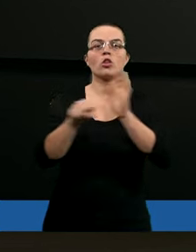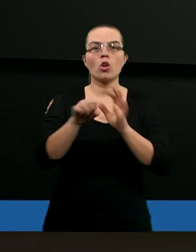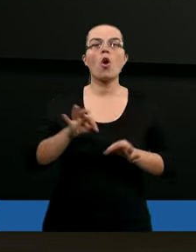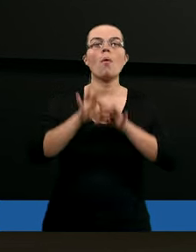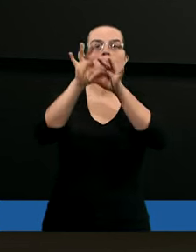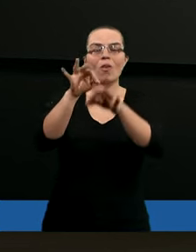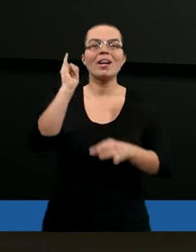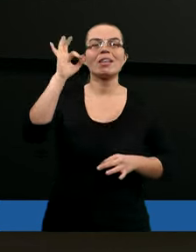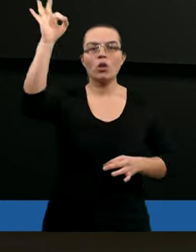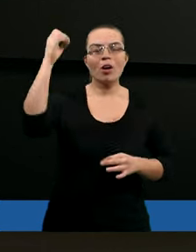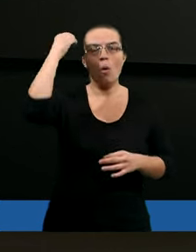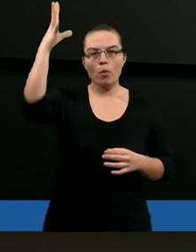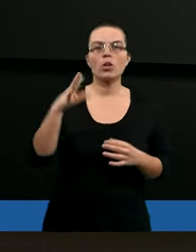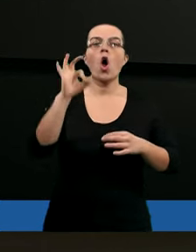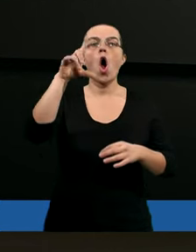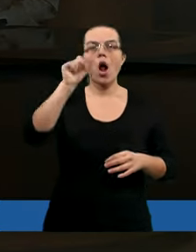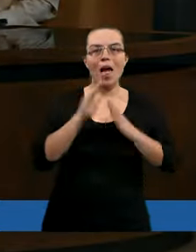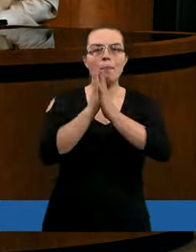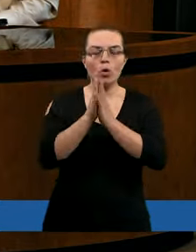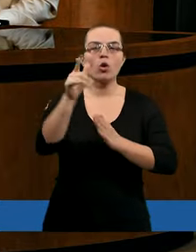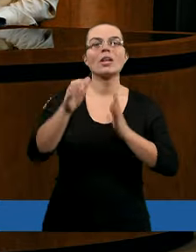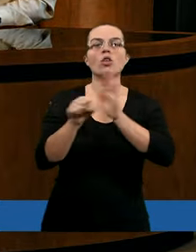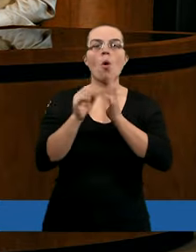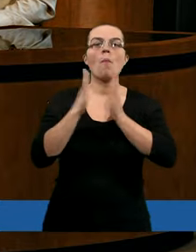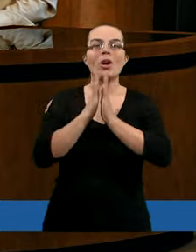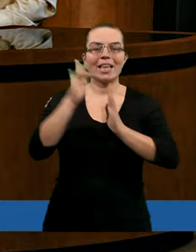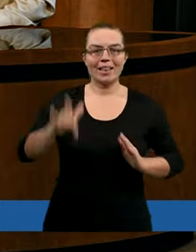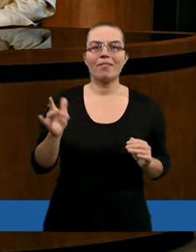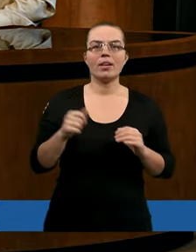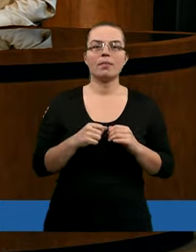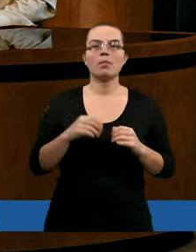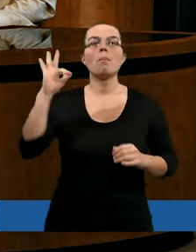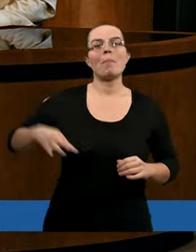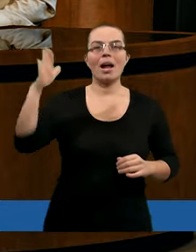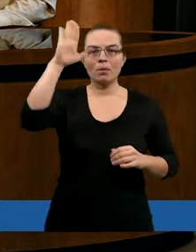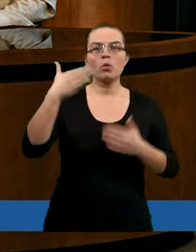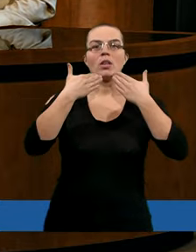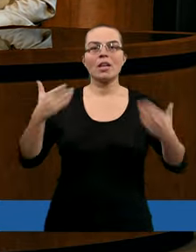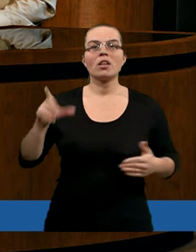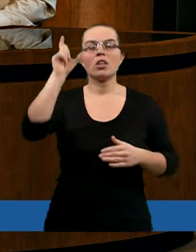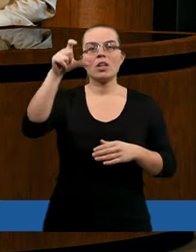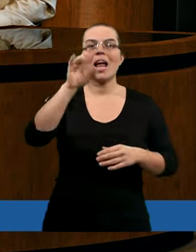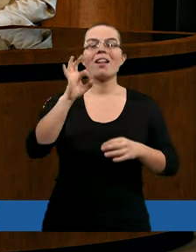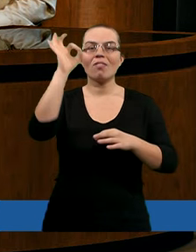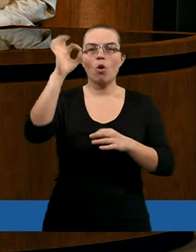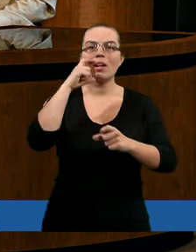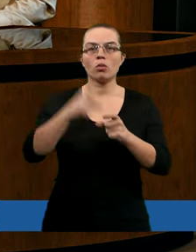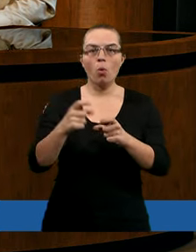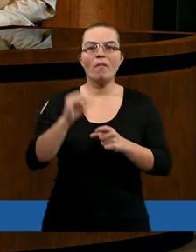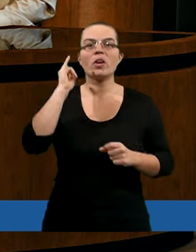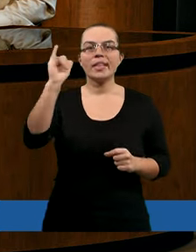prowadzenie i o Jego mądrość. Olu, czy mogę Cię prosić do modlitwy? Panie Boże, dziękujemy Ci za Twoje słowo.